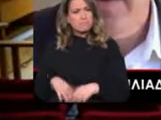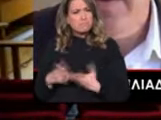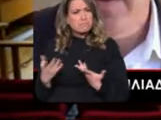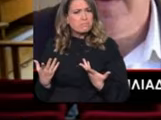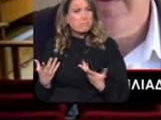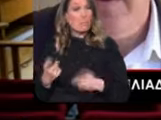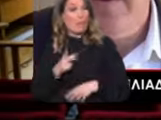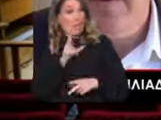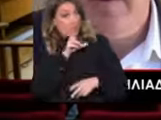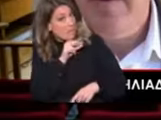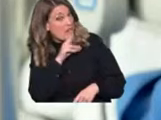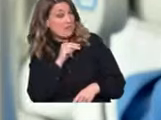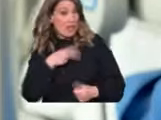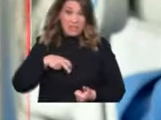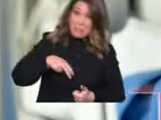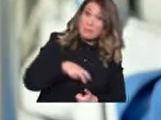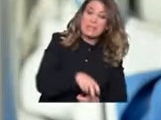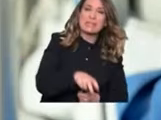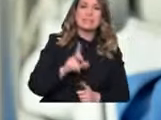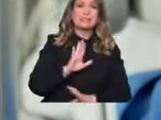μιλήσει και αν θα ξαναπερπατήσει.